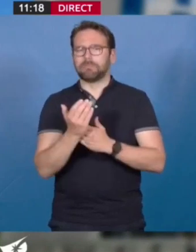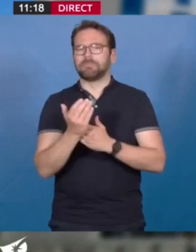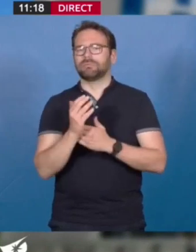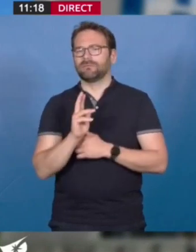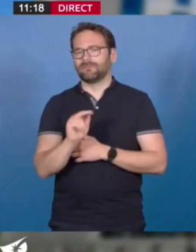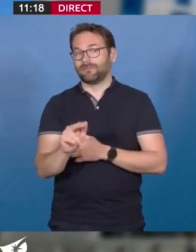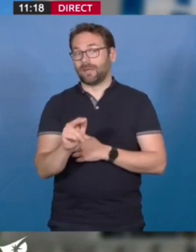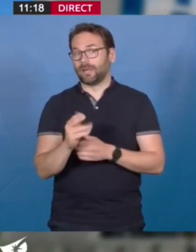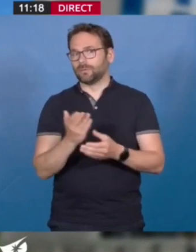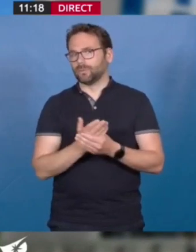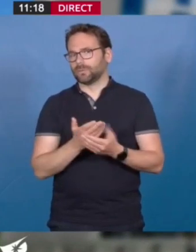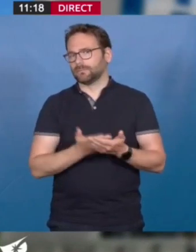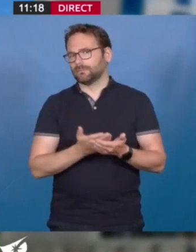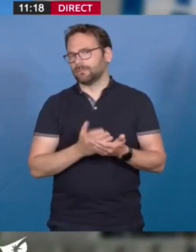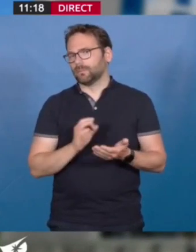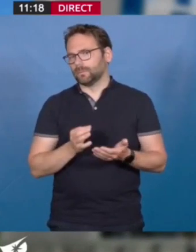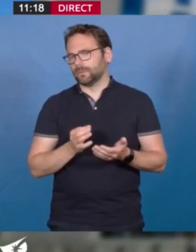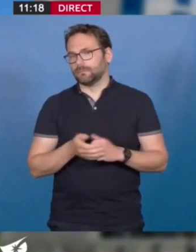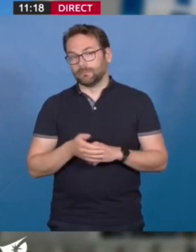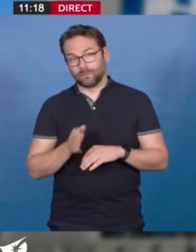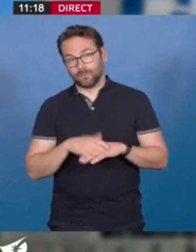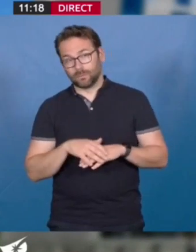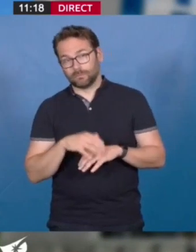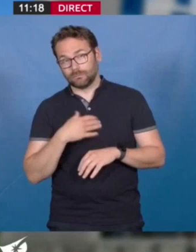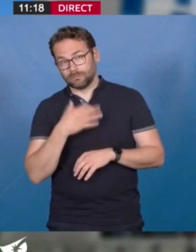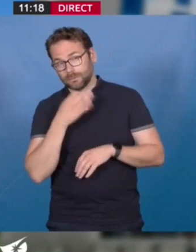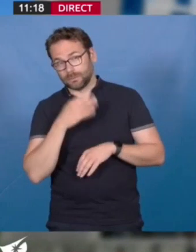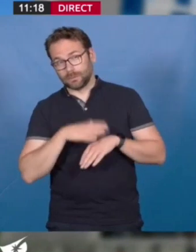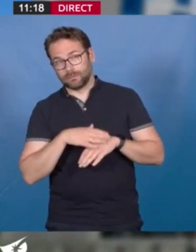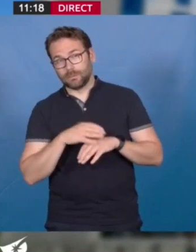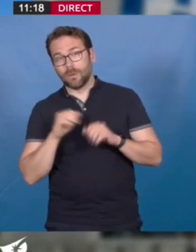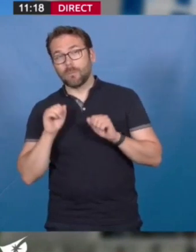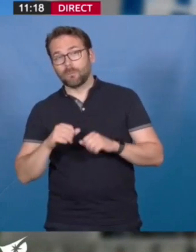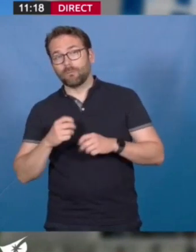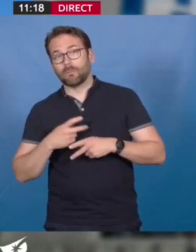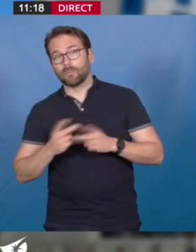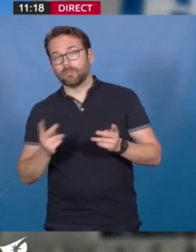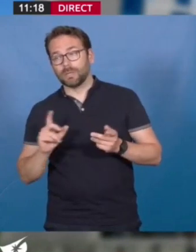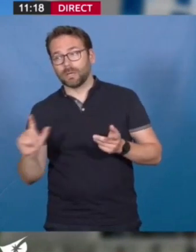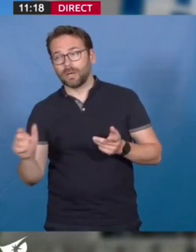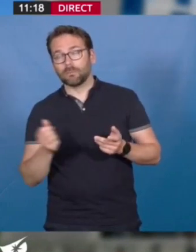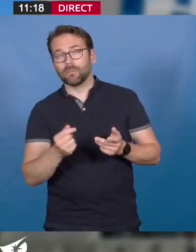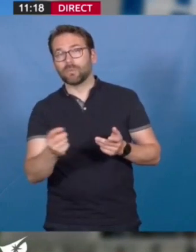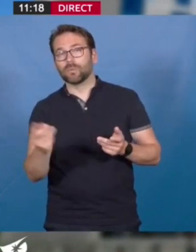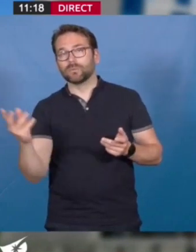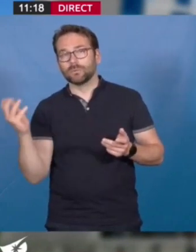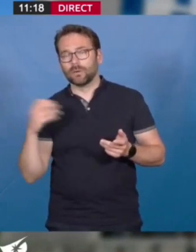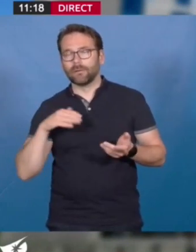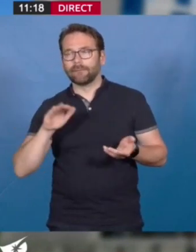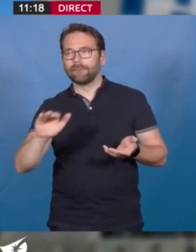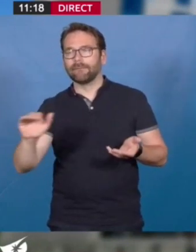dossier qui a été cité, mais il faut peut-être rappeler qu'il y a plusieurs pouvoirs publics interrogés dans cette affaire.